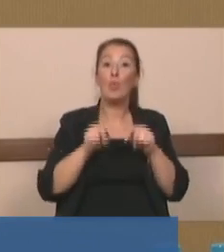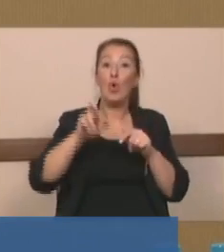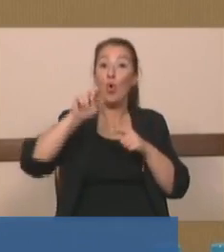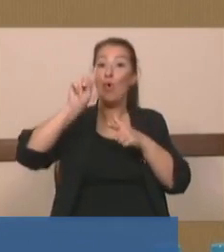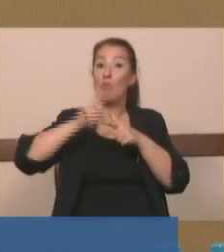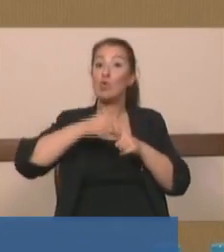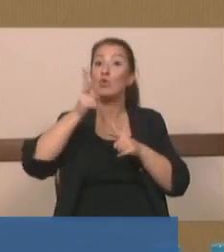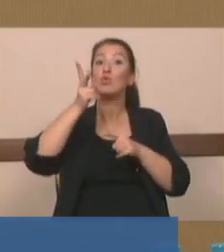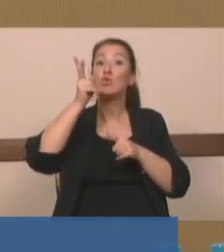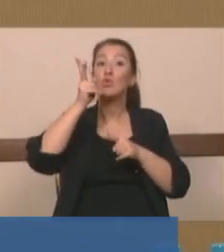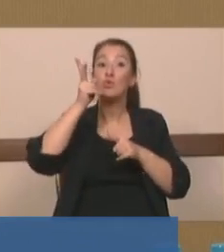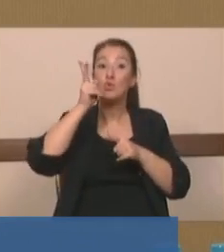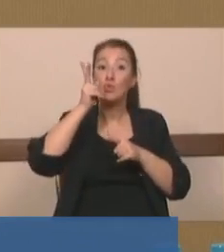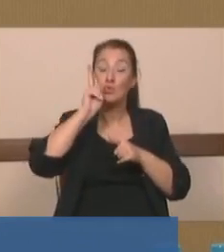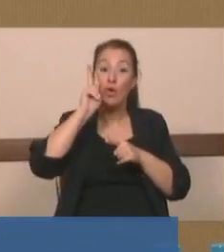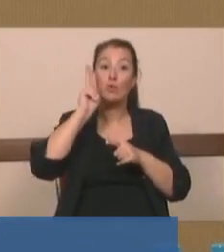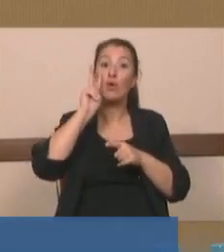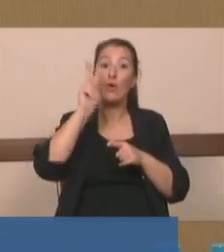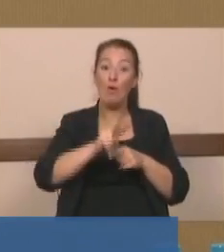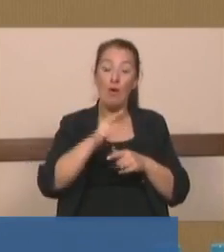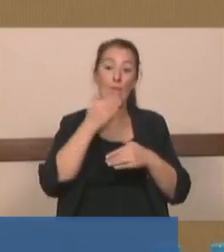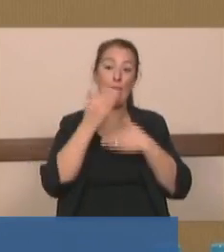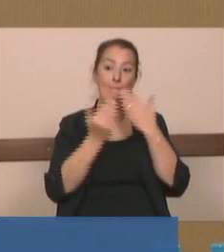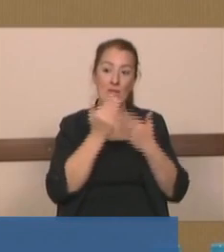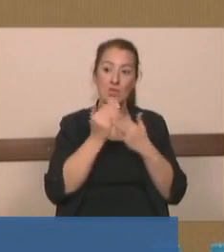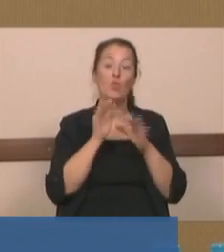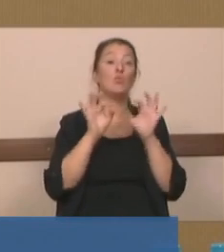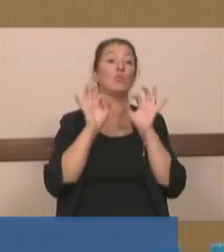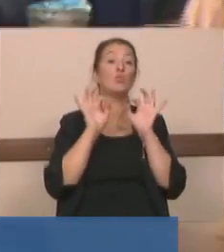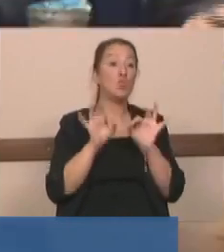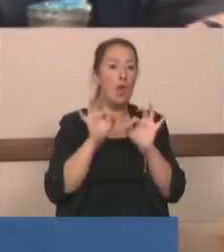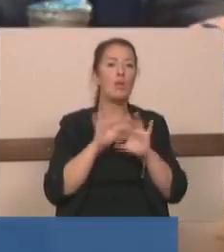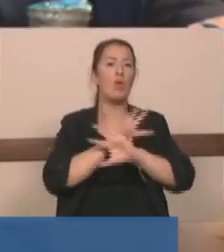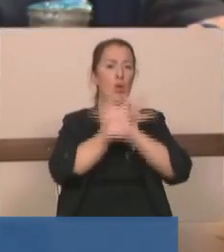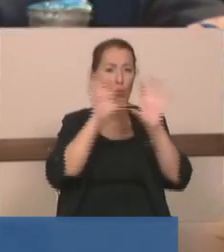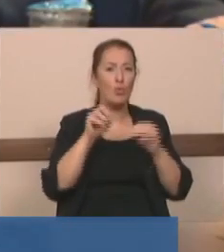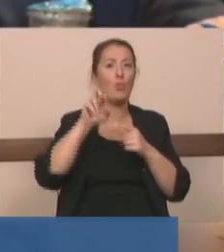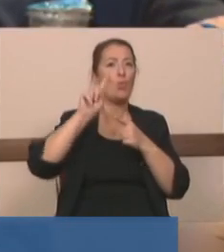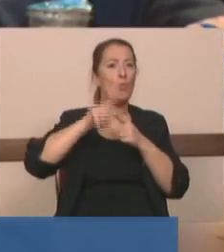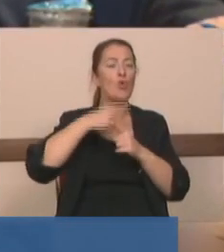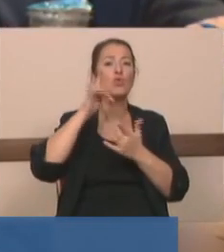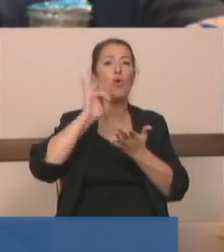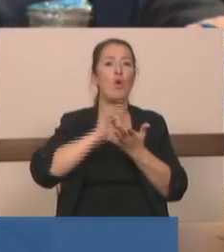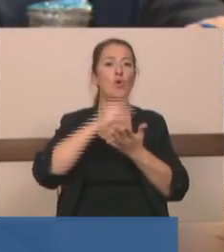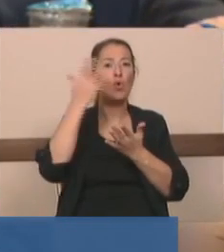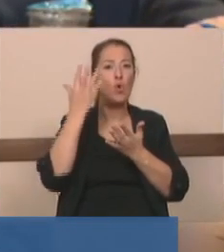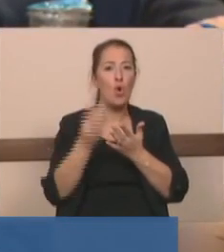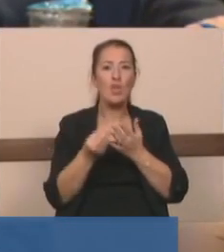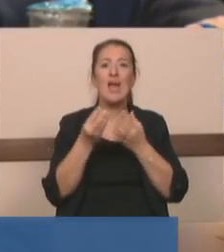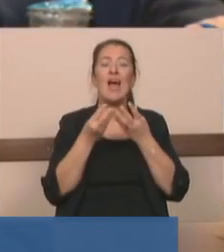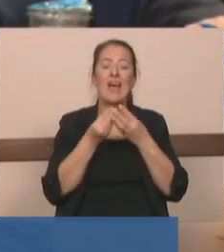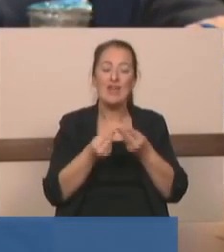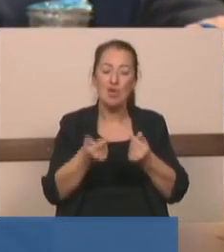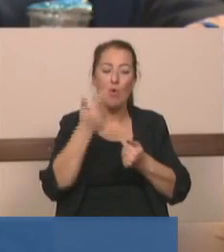halinden bahsediyorum. Şu anda bütün projede ortaya çıkacak çamur miktarı bir nokta bir